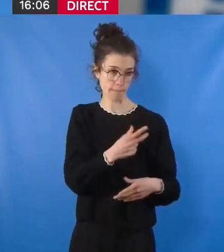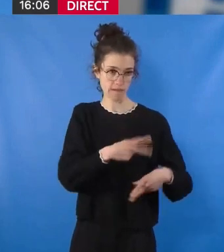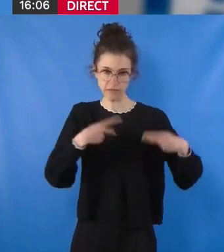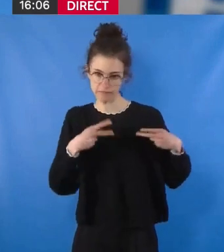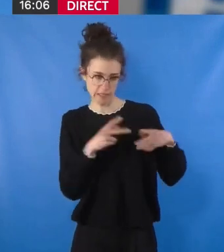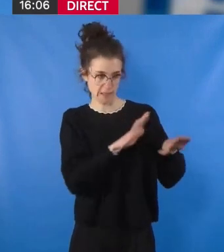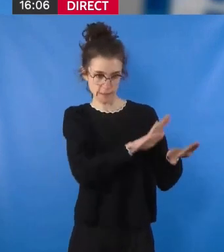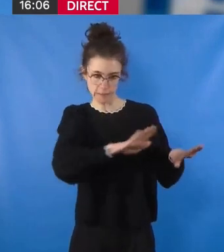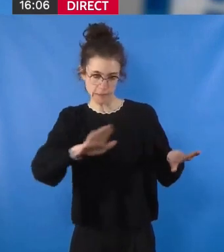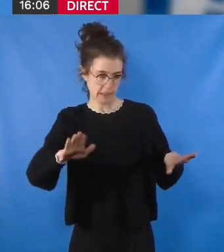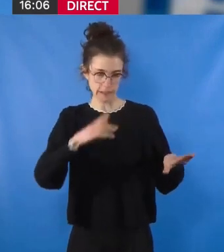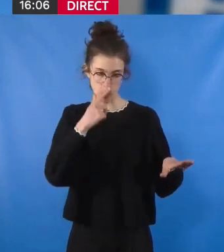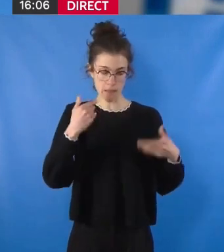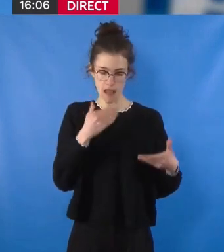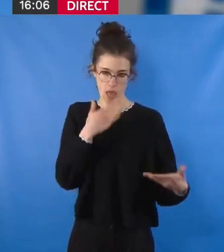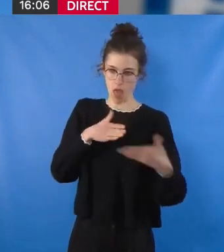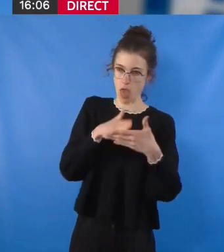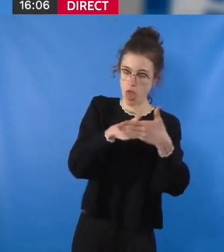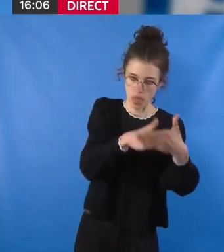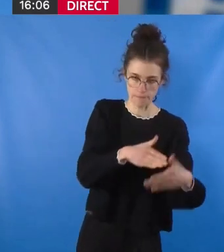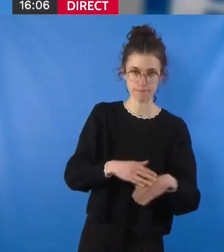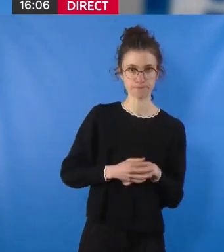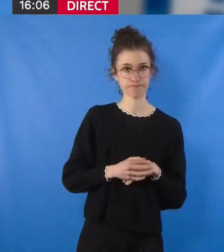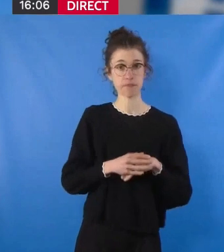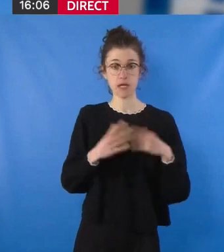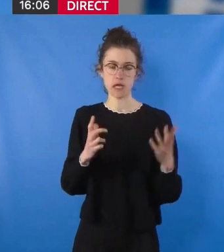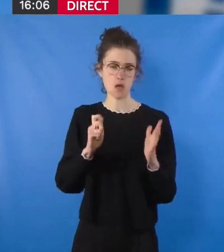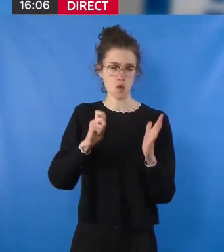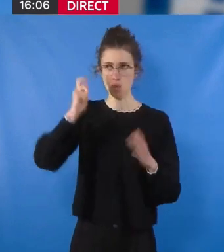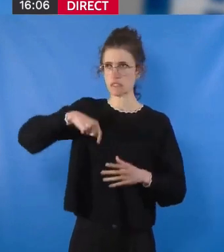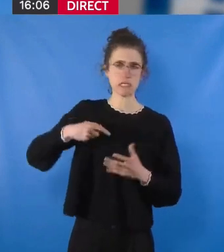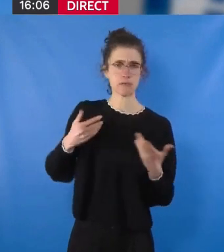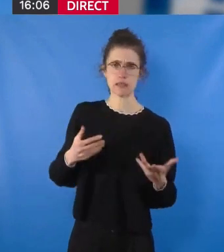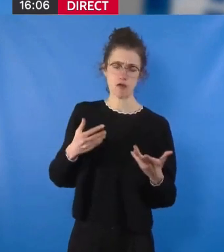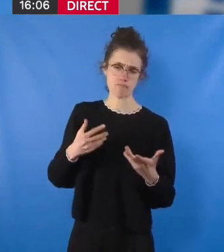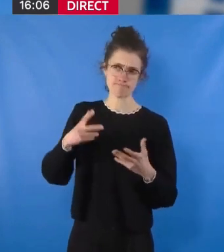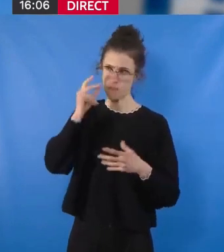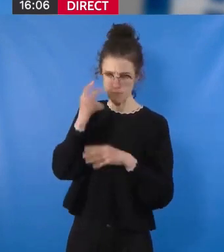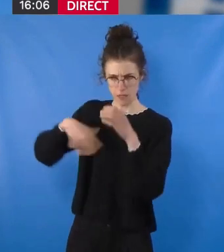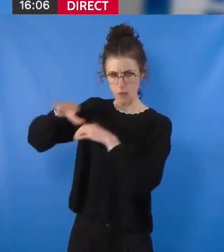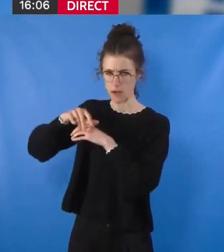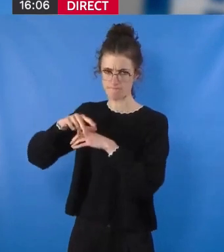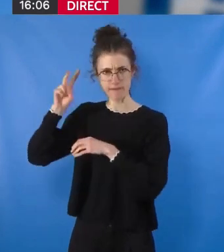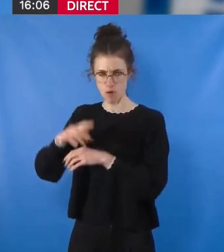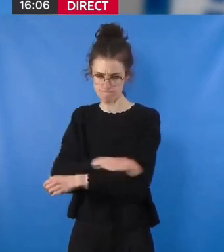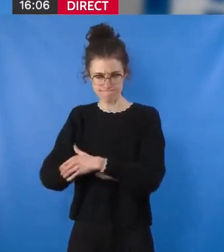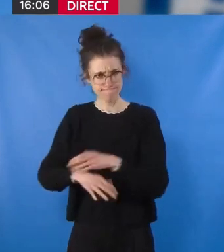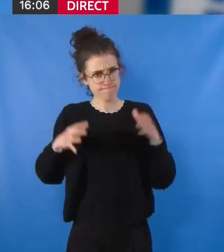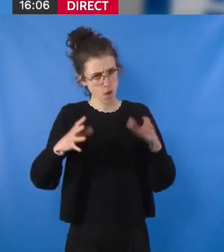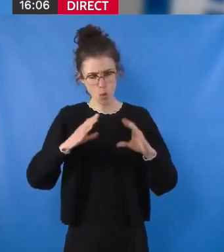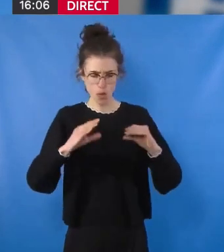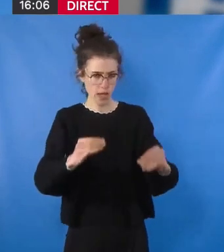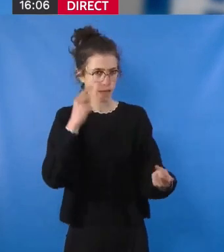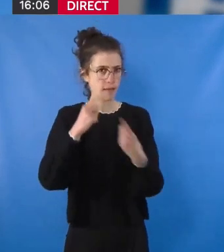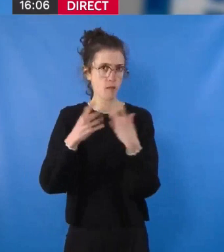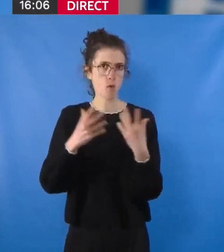perturbés ou impossibles. Il est donc impératif aujourd'hui que notre métropole prenne des mesures concrètes pour atteindre les objectifs